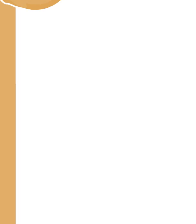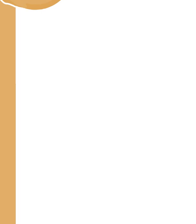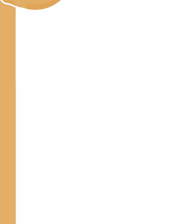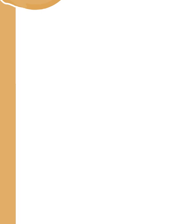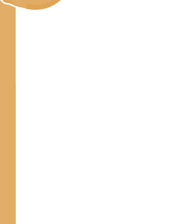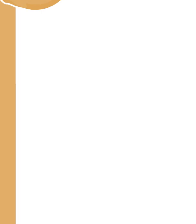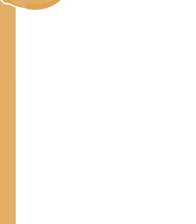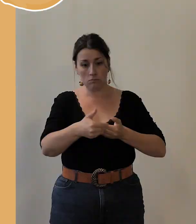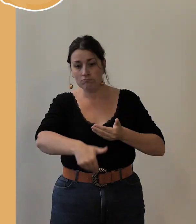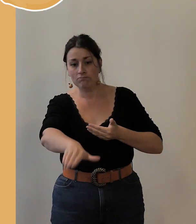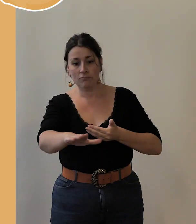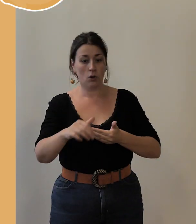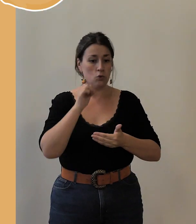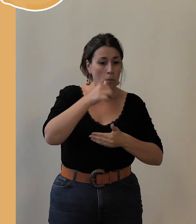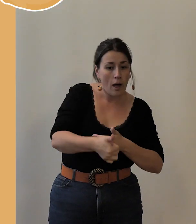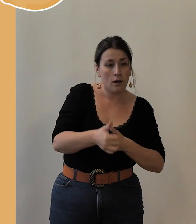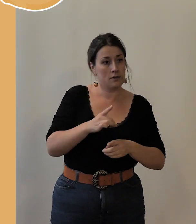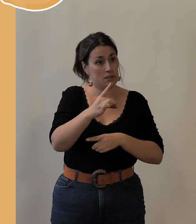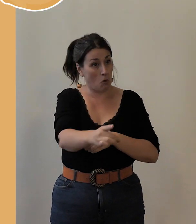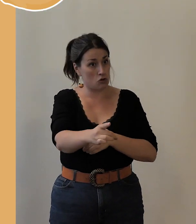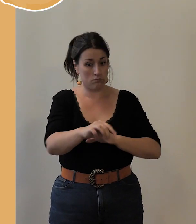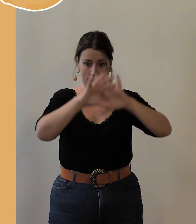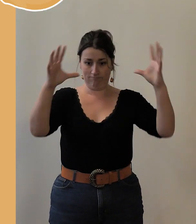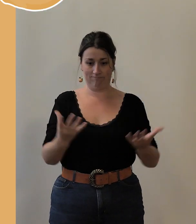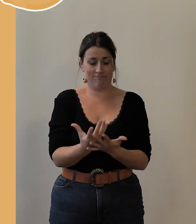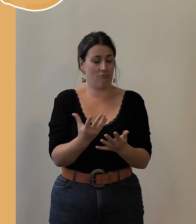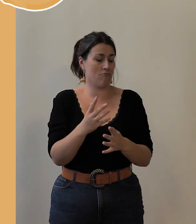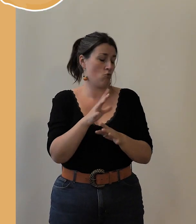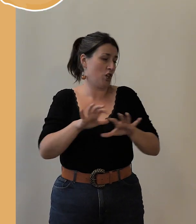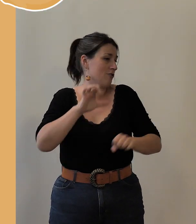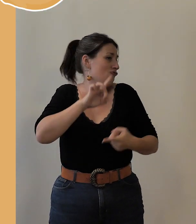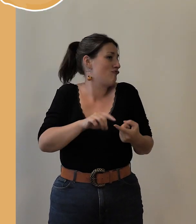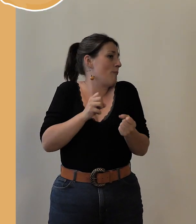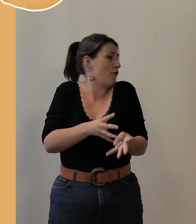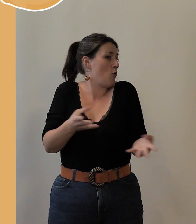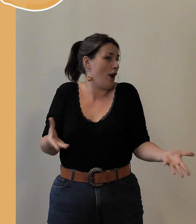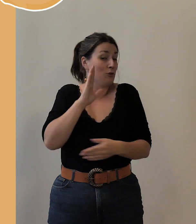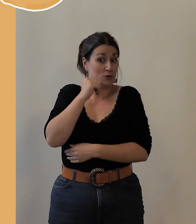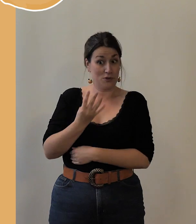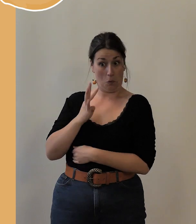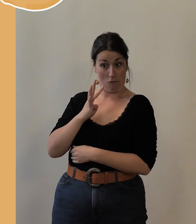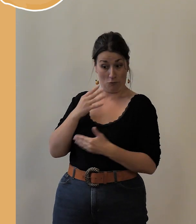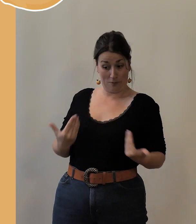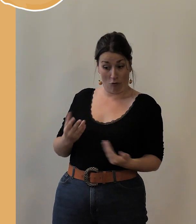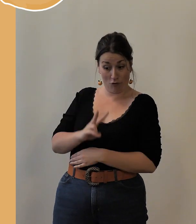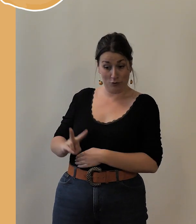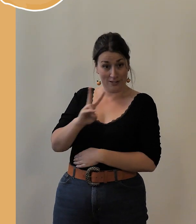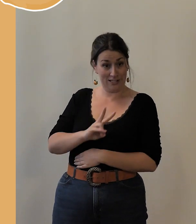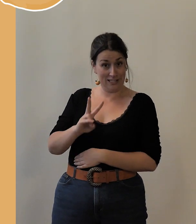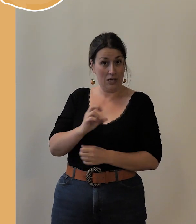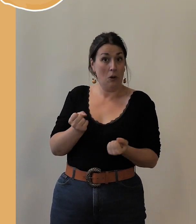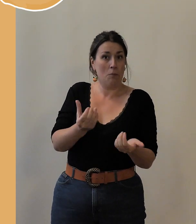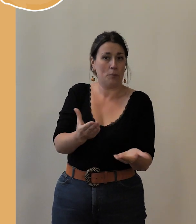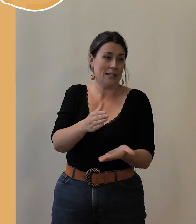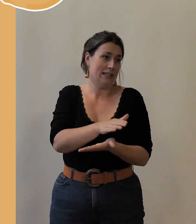et dimanche, toute la journée, place à Atoll-Franche. Quelques programmes que je vous donnerai. Donc voilà pourquoi c'est un vendredi. Désolée, ça a changé